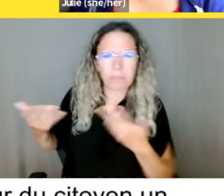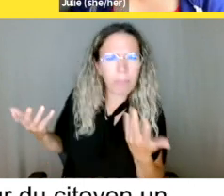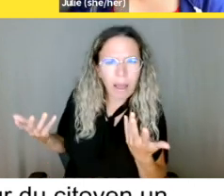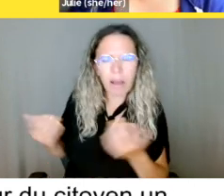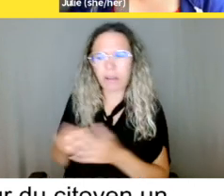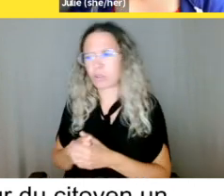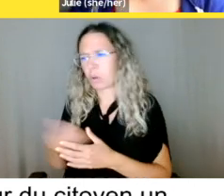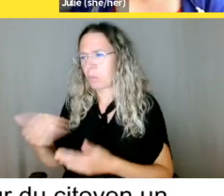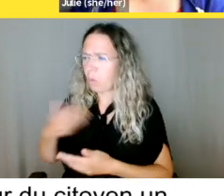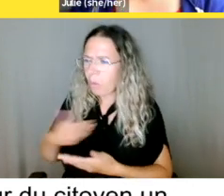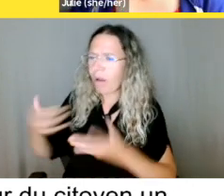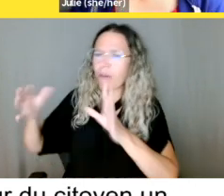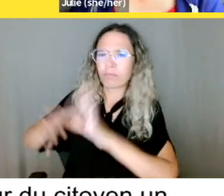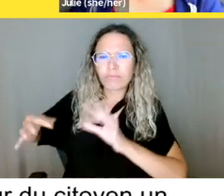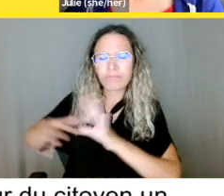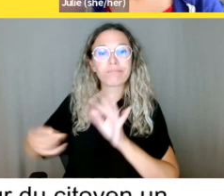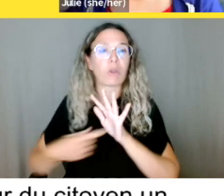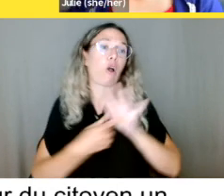On m'a refusé à Pisset